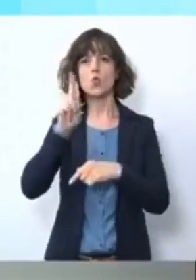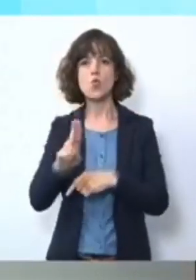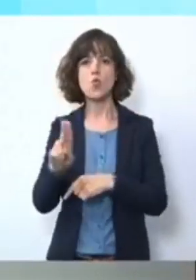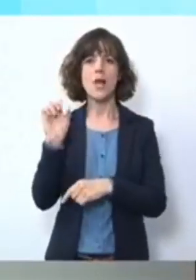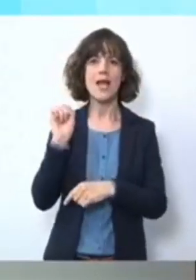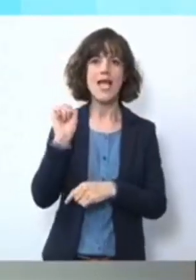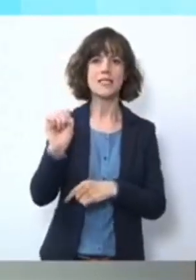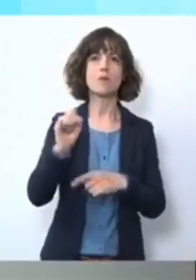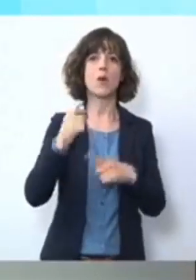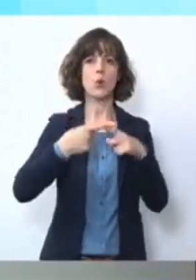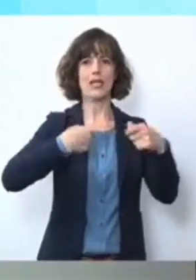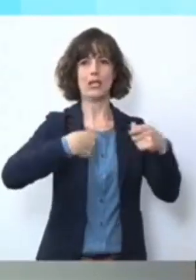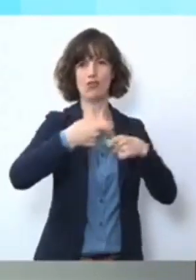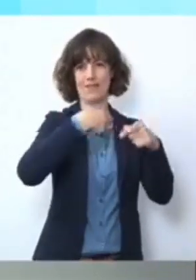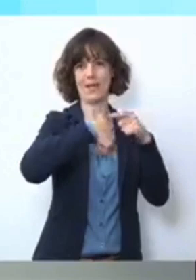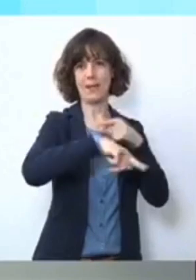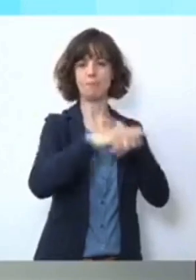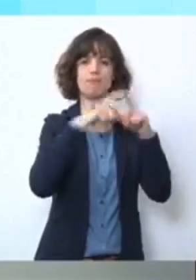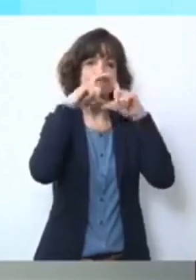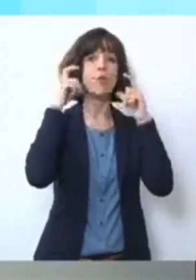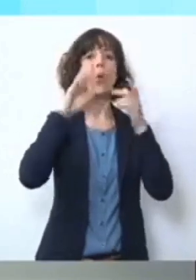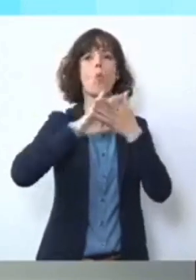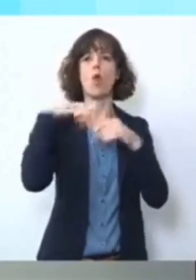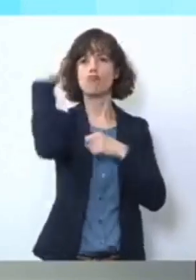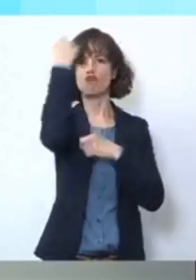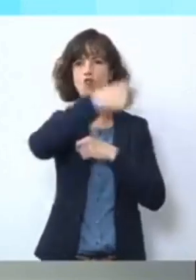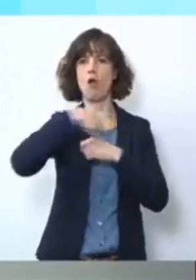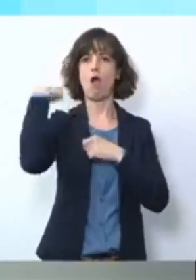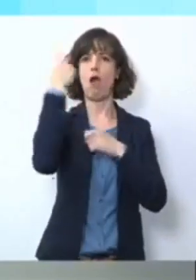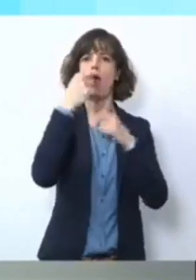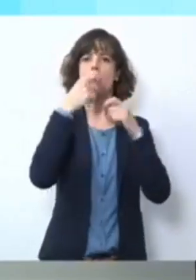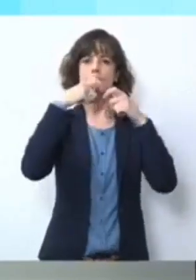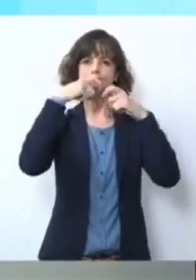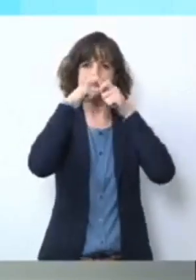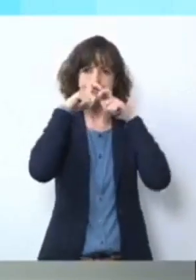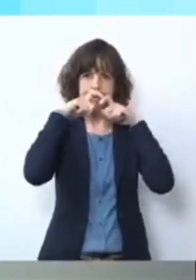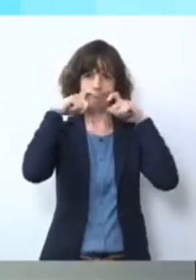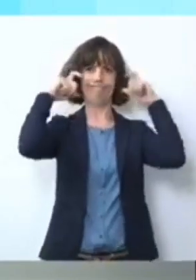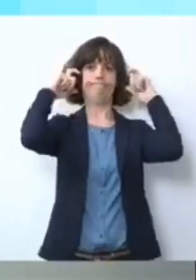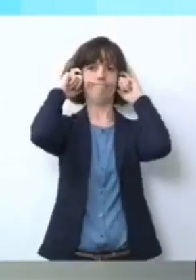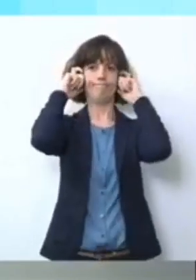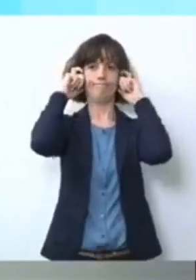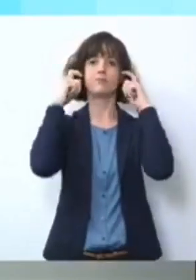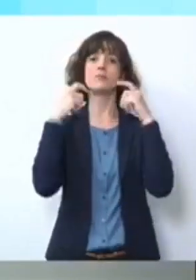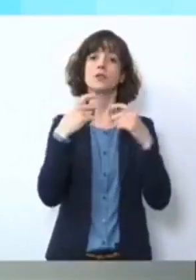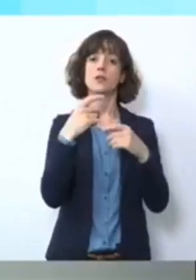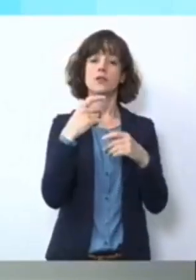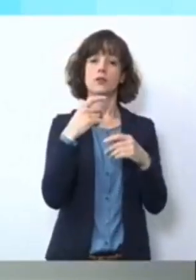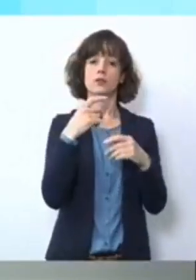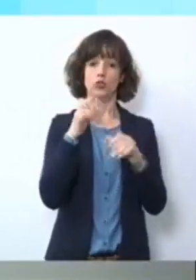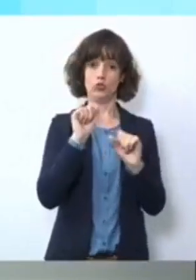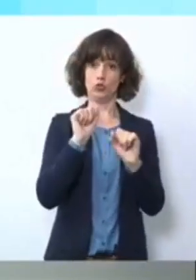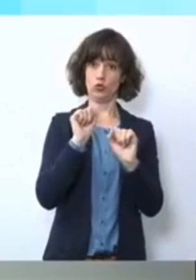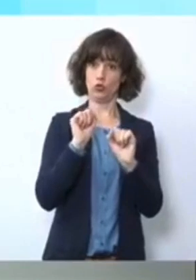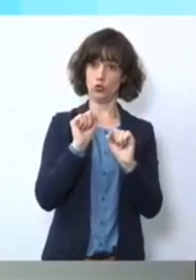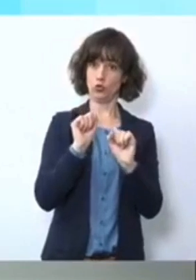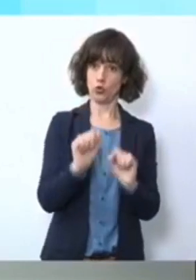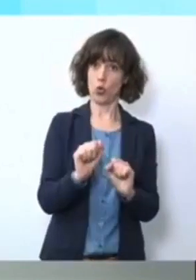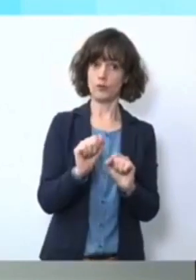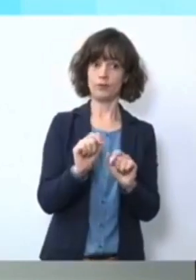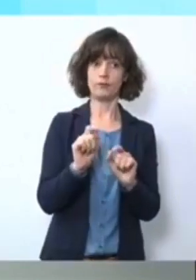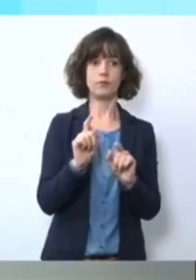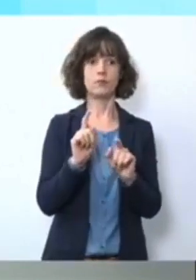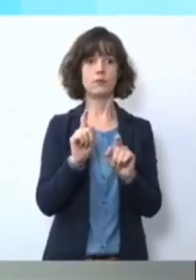oder das Schal, das Sie sich entsprechend als Mund-Nasen-Bedeckung nutzen, die schützt eben nicht davor, dass wir nicht auch wieder